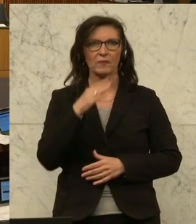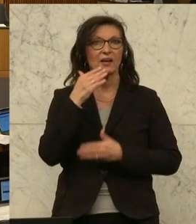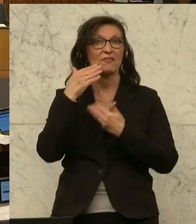Output.